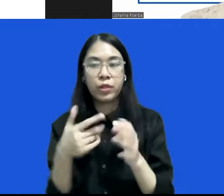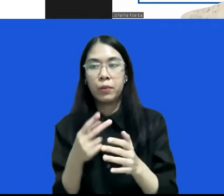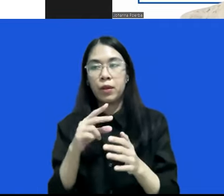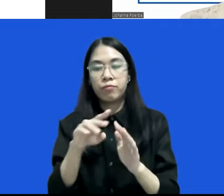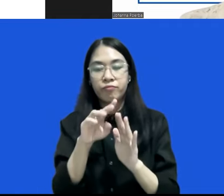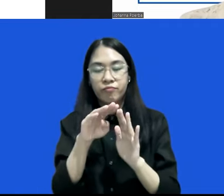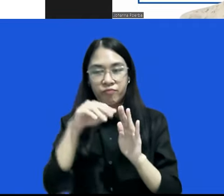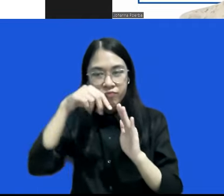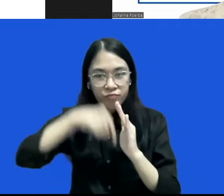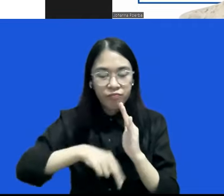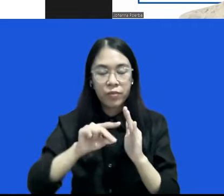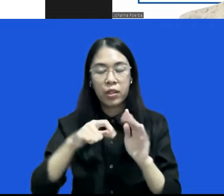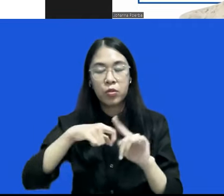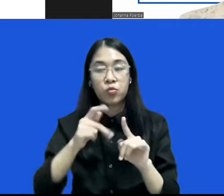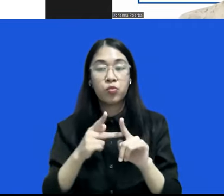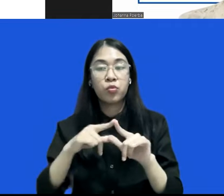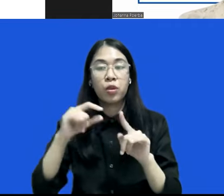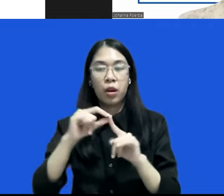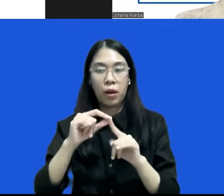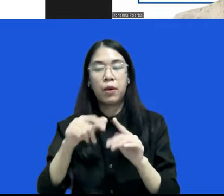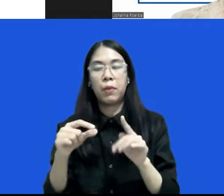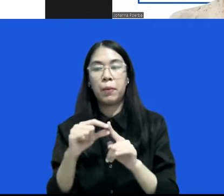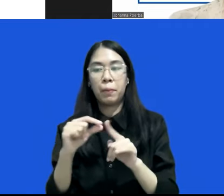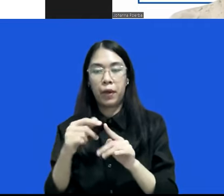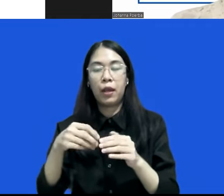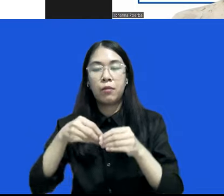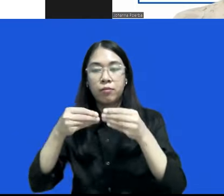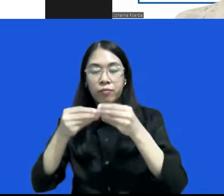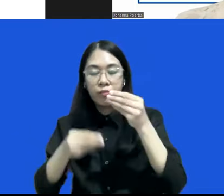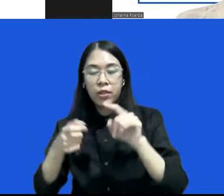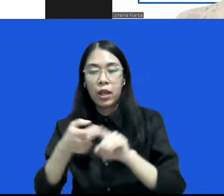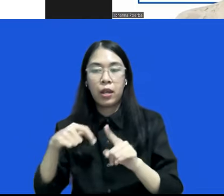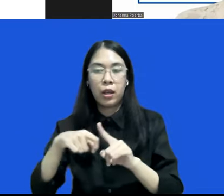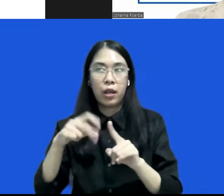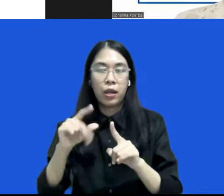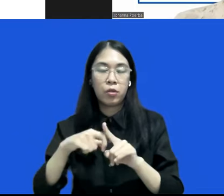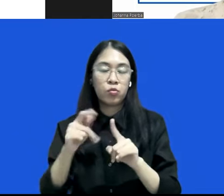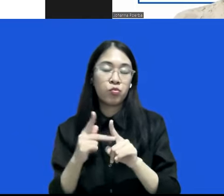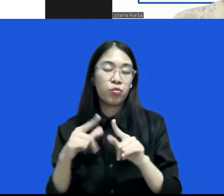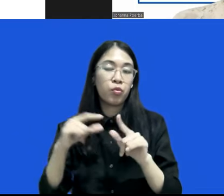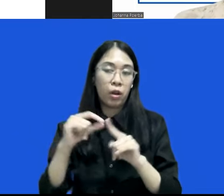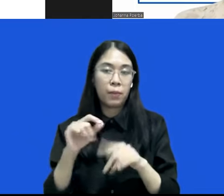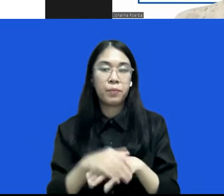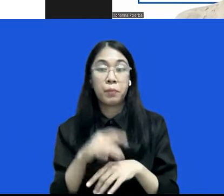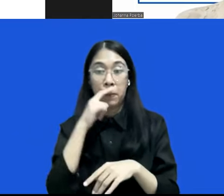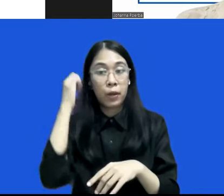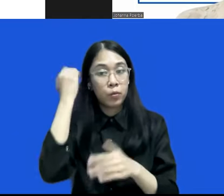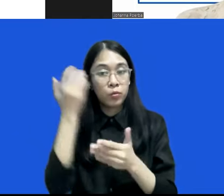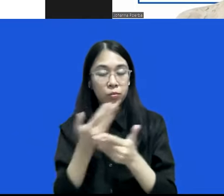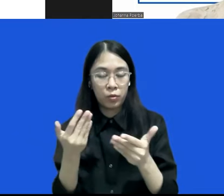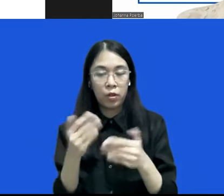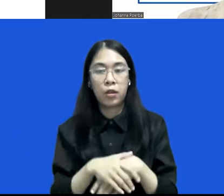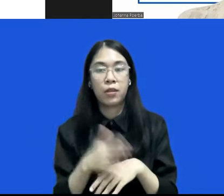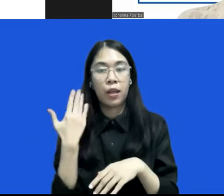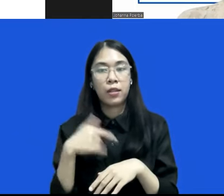PP yang merupakan turunan dari RKUHAP nah Bapak Ibu dan rekan sekalian tadi Mbak Maidina